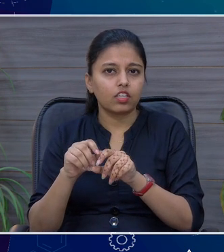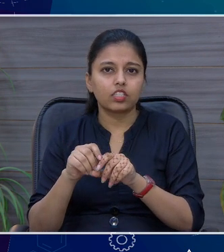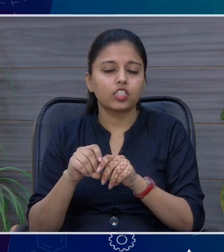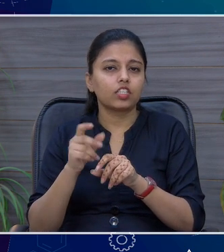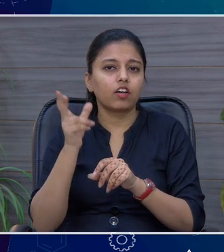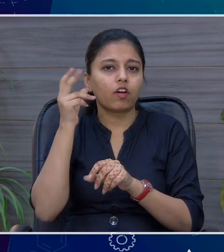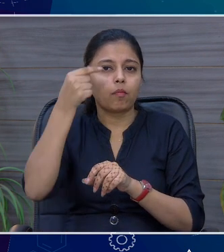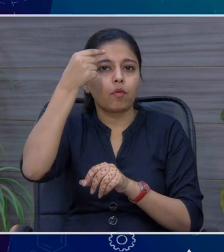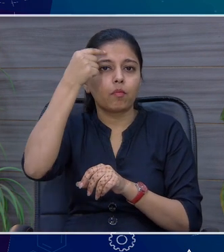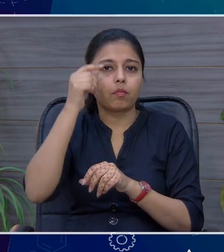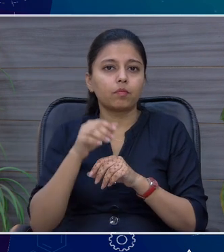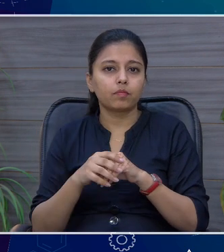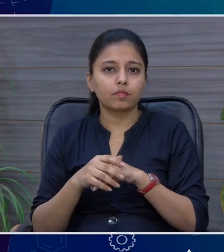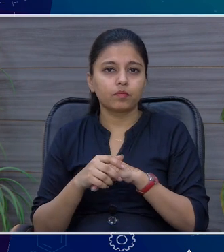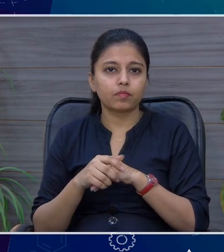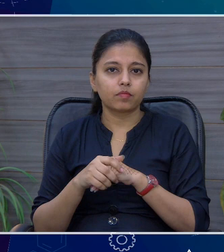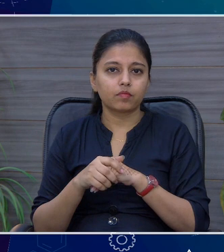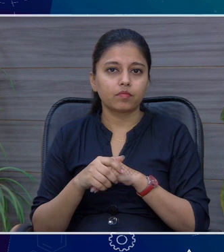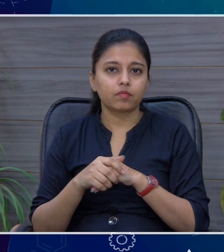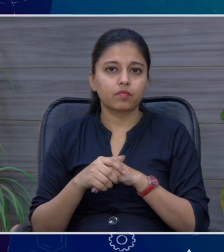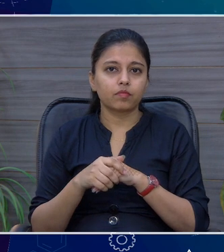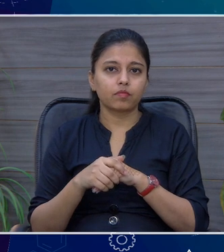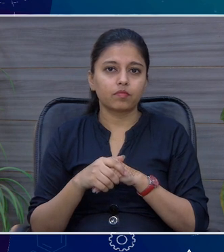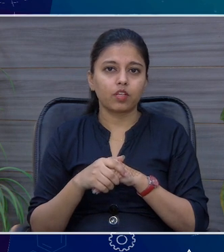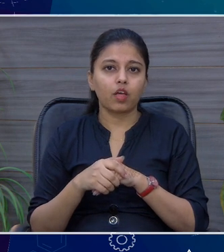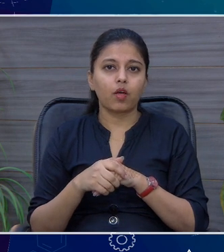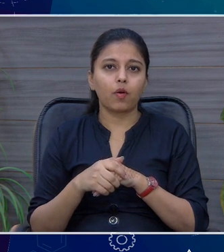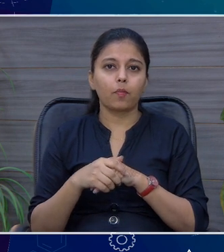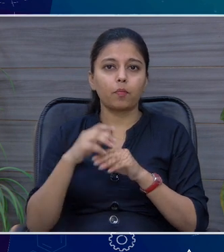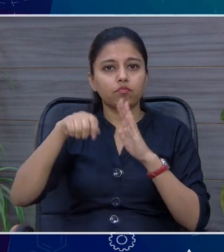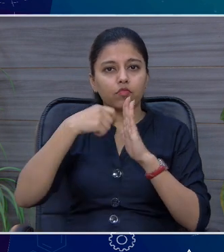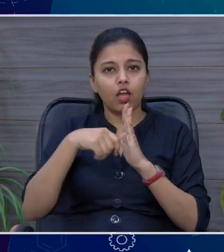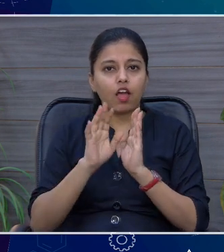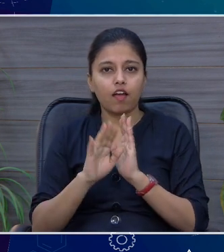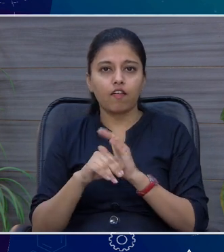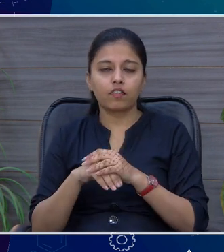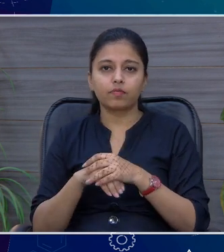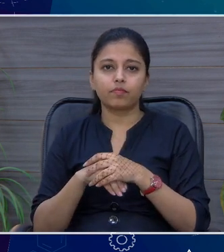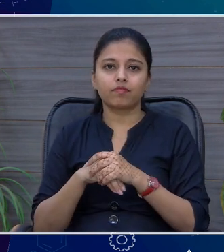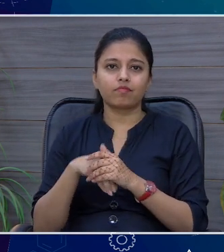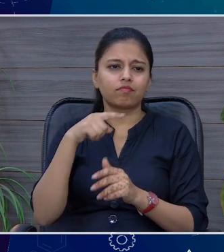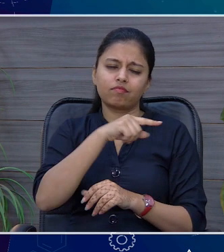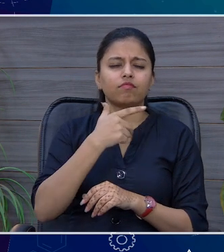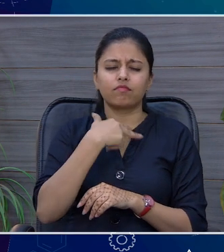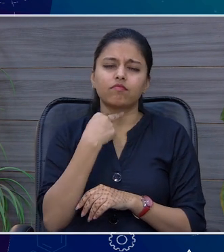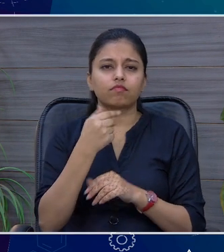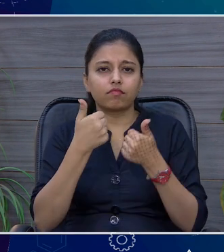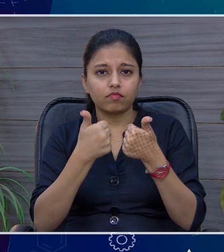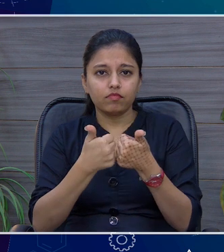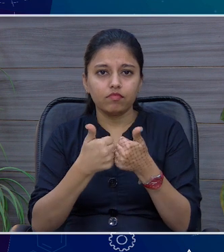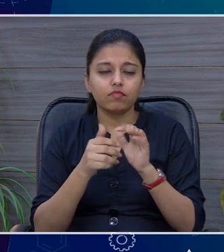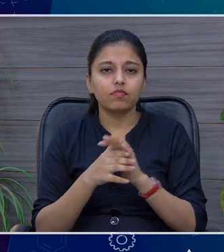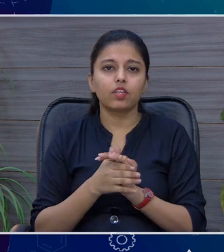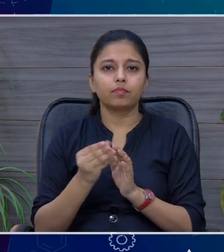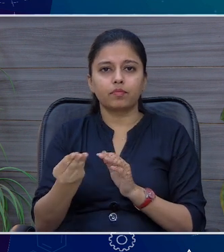कुलमें। सुभांटेज शुभांग चाहिएहण से लिए मुझाटेजए ौधिय शुभांग।